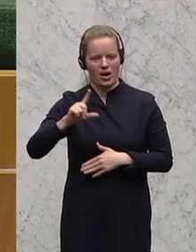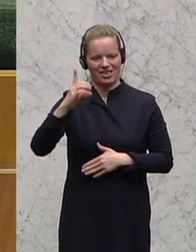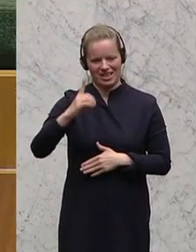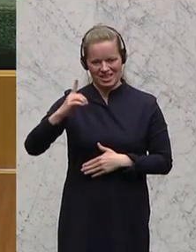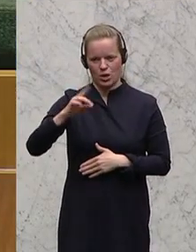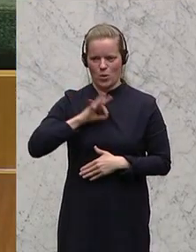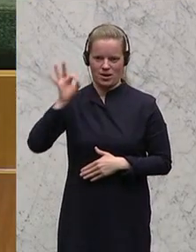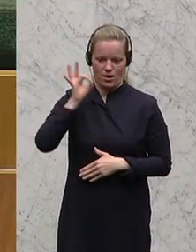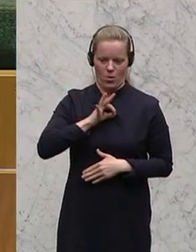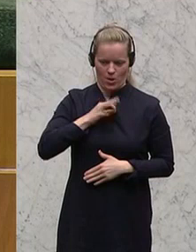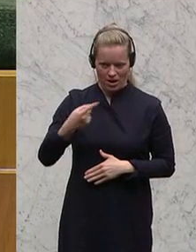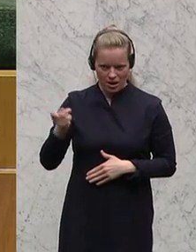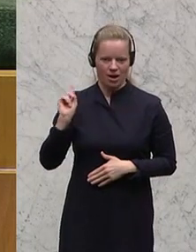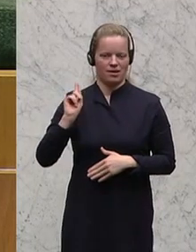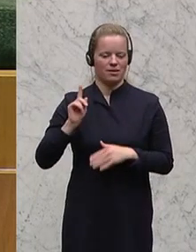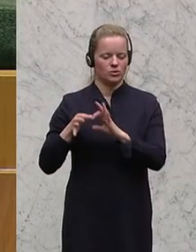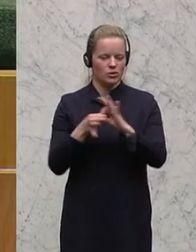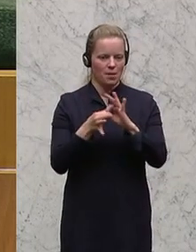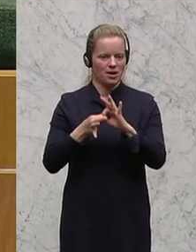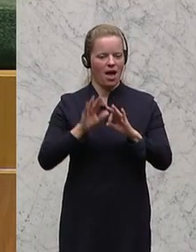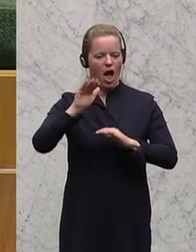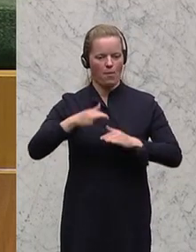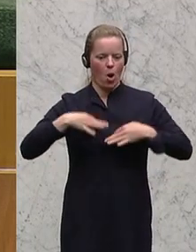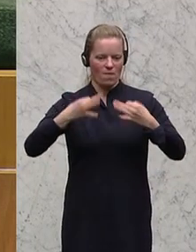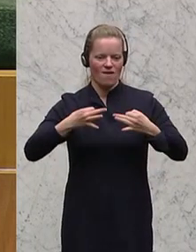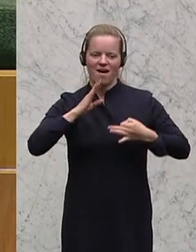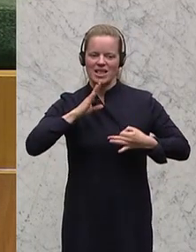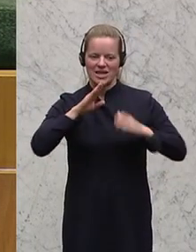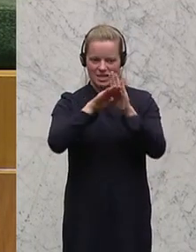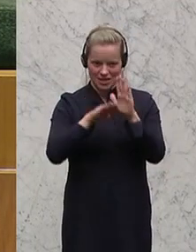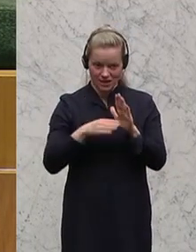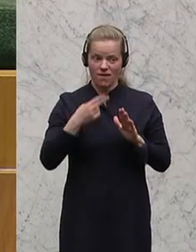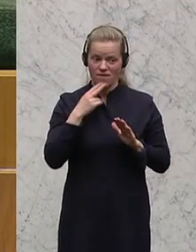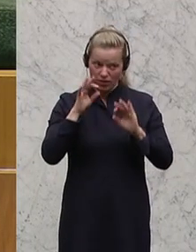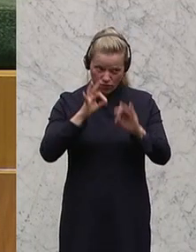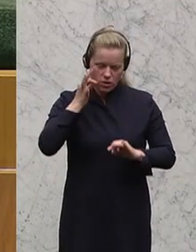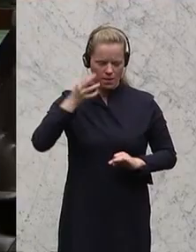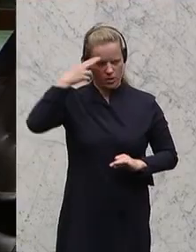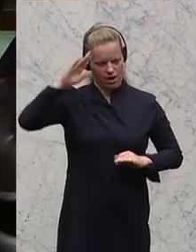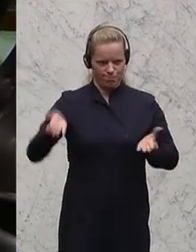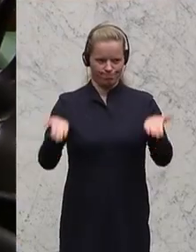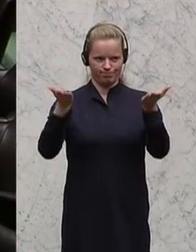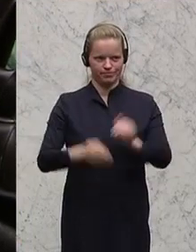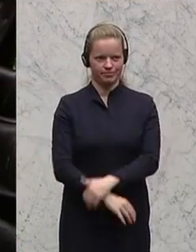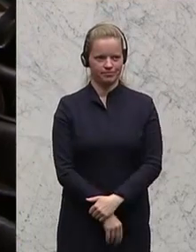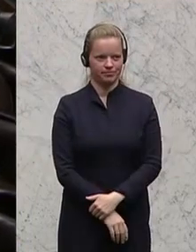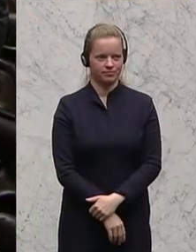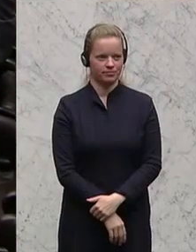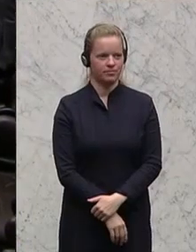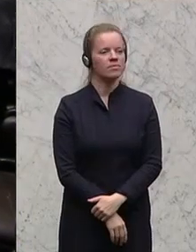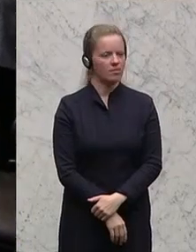Kolleginnen und Kollegen betreffend Heimopferrentengesetz. Ich bitte jene Damen und Herren, die für diesen Entschließungsantrag sind, um ein Zeichen der Zustimmung.